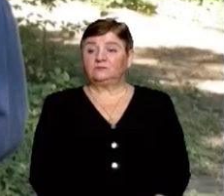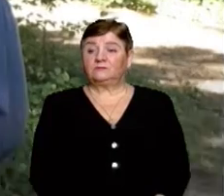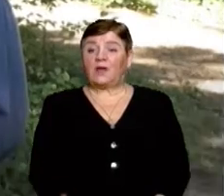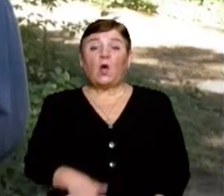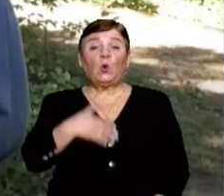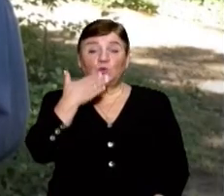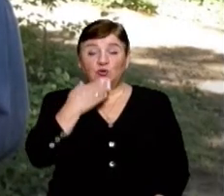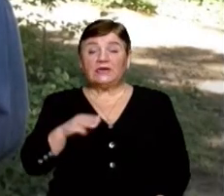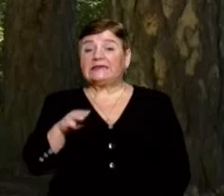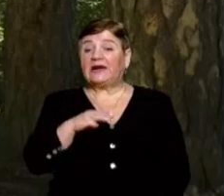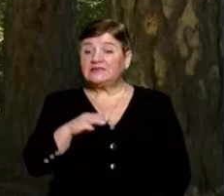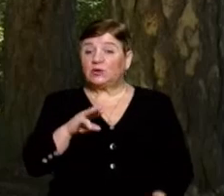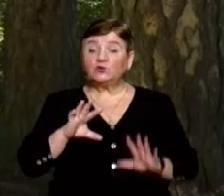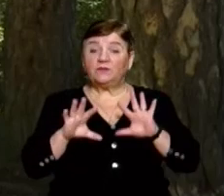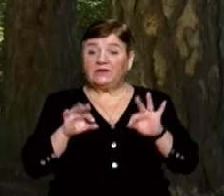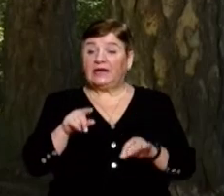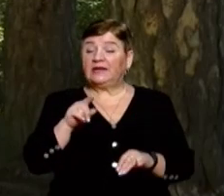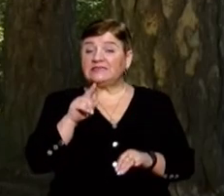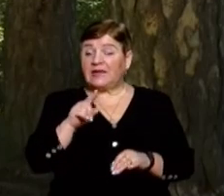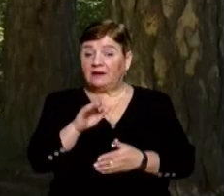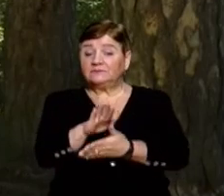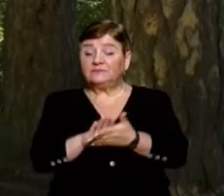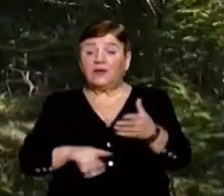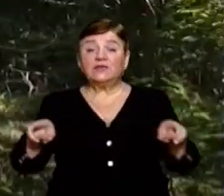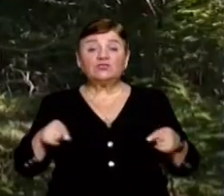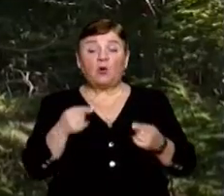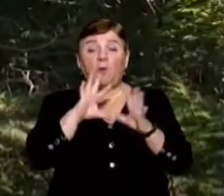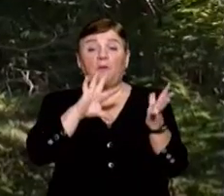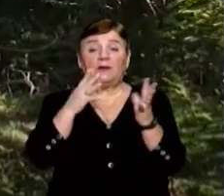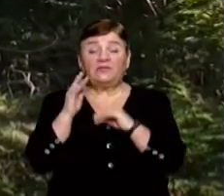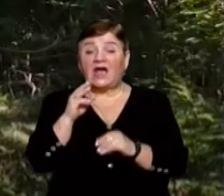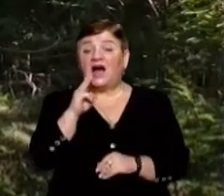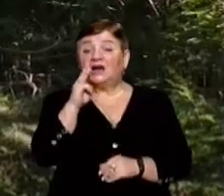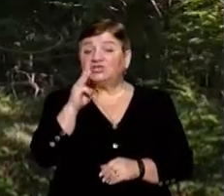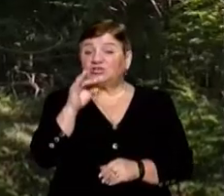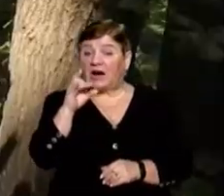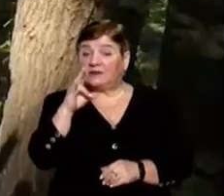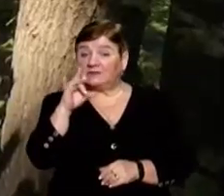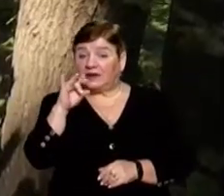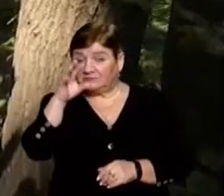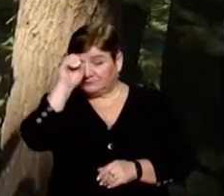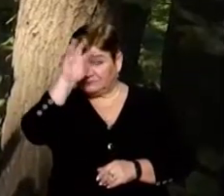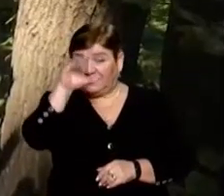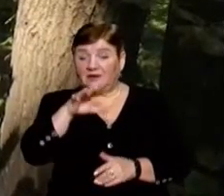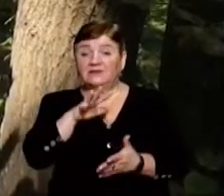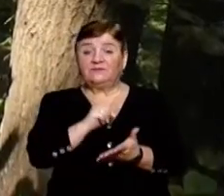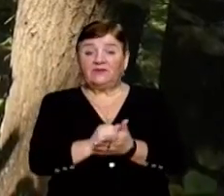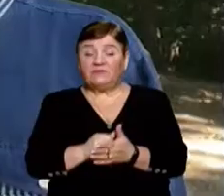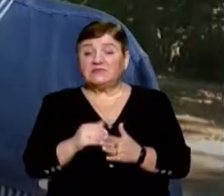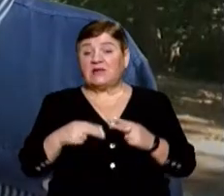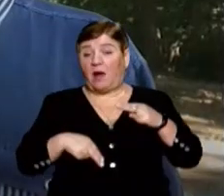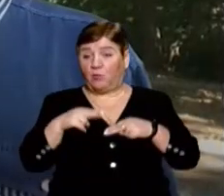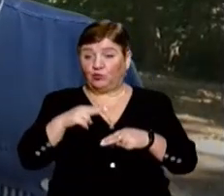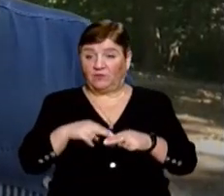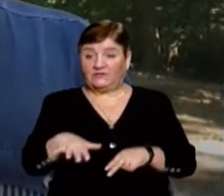Ужгородець Тарас Гряділь розповідає, зареєстрував петицію про створення парку в Шахтинському лісі, зокрема, щоб захистити цю територію від забудов.